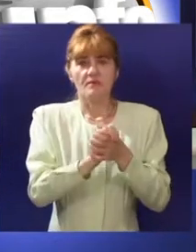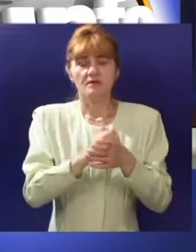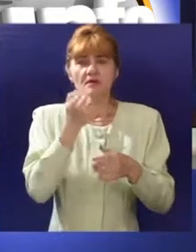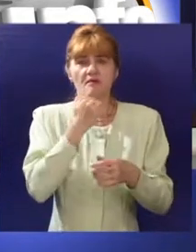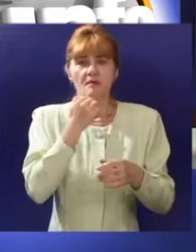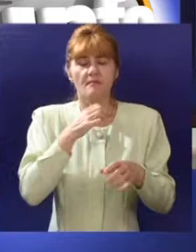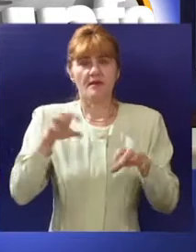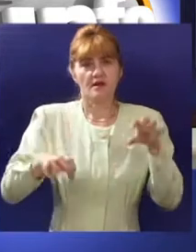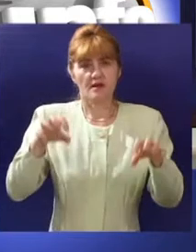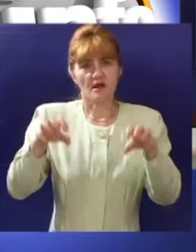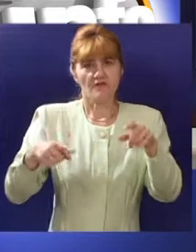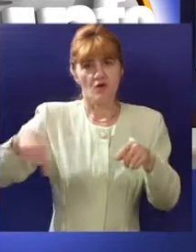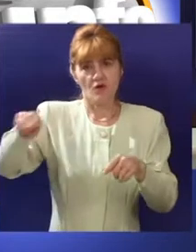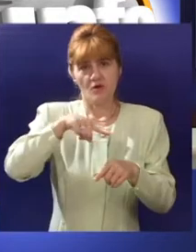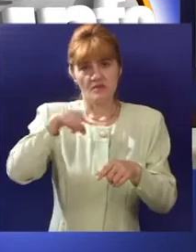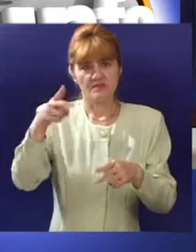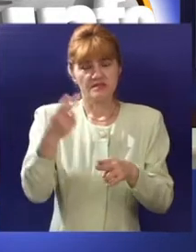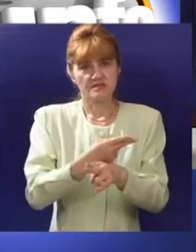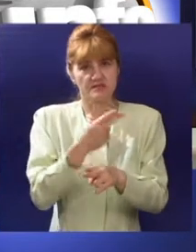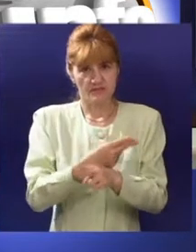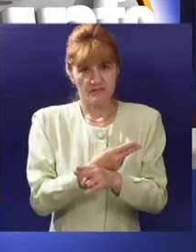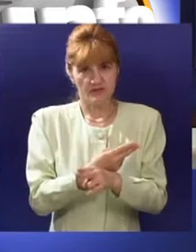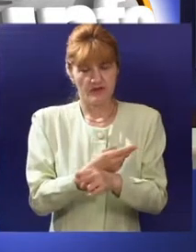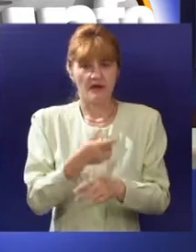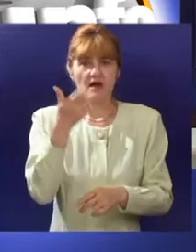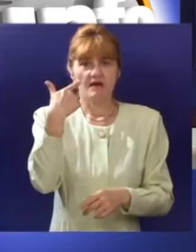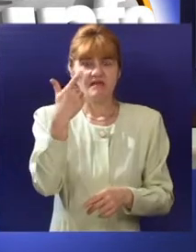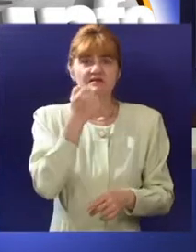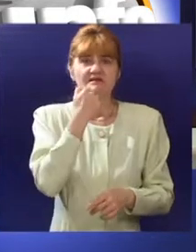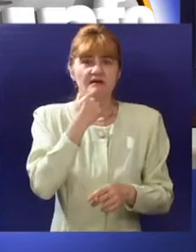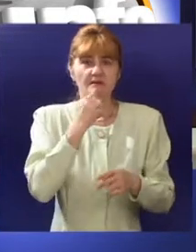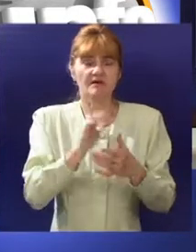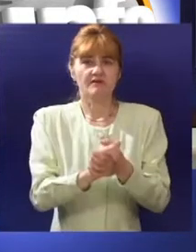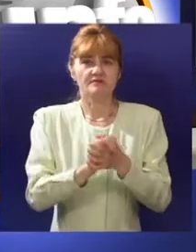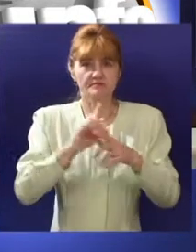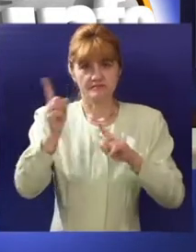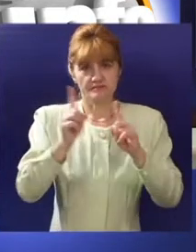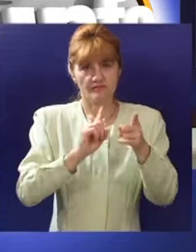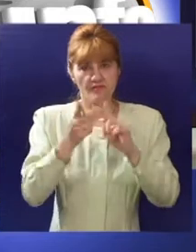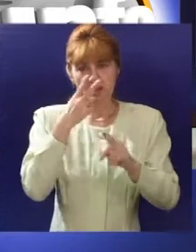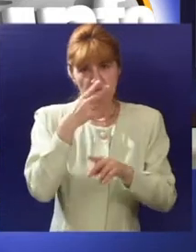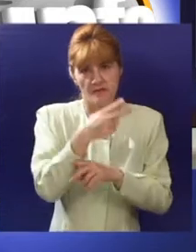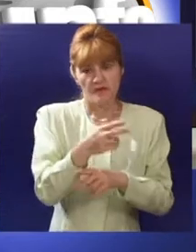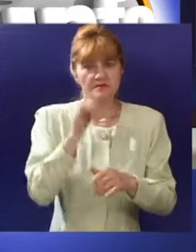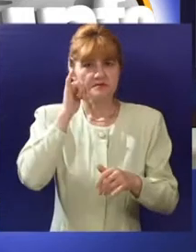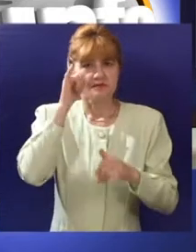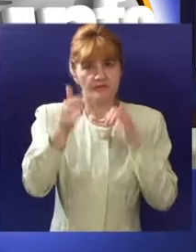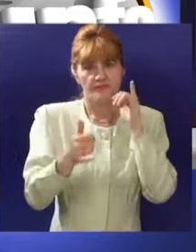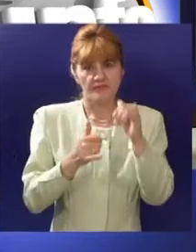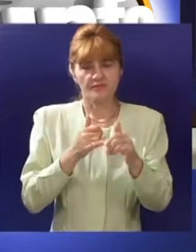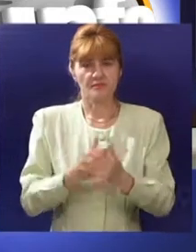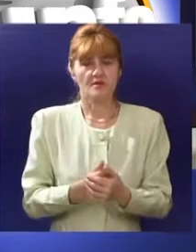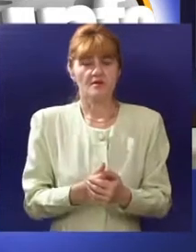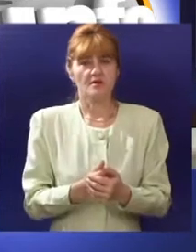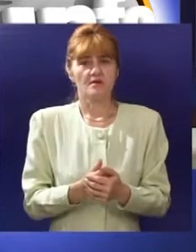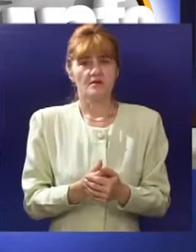regionalnih privrednih komora obe zemlje ovaj zaključak dvadesetak privrednika iz privredne komore Đera prilikom posete regionalnoj privrednoj